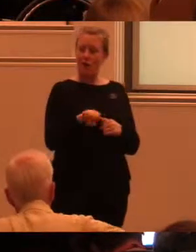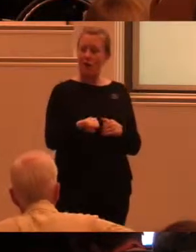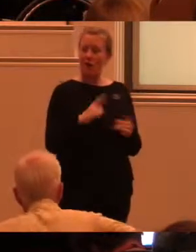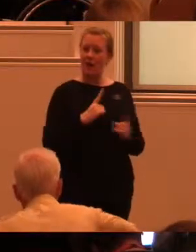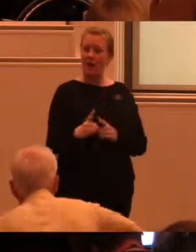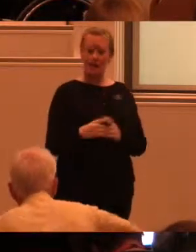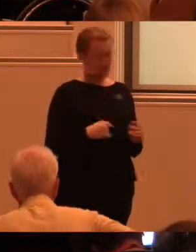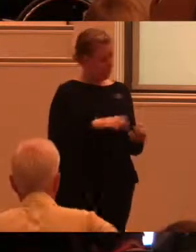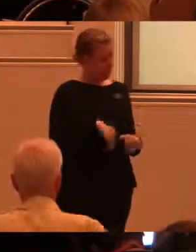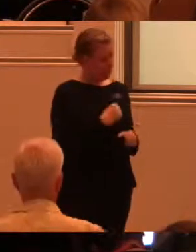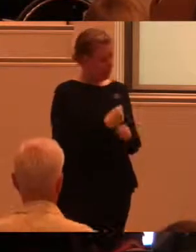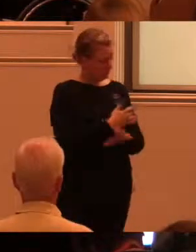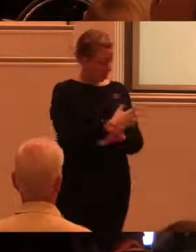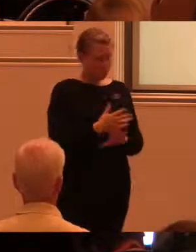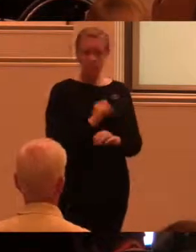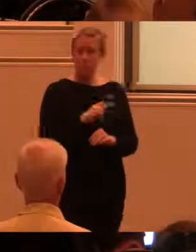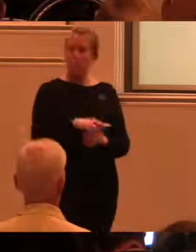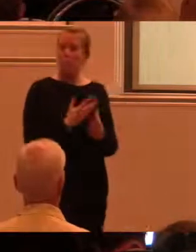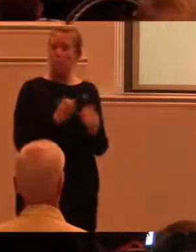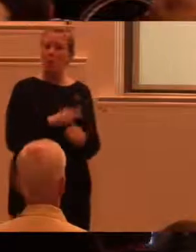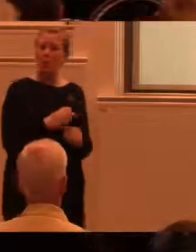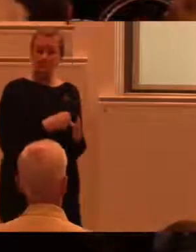Och du kan väl berätta lite om nästa bild.